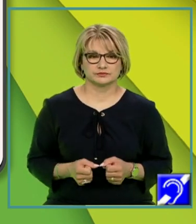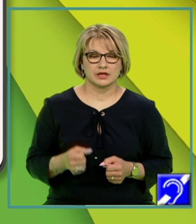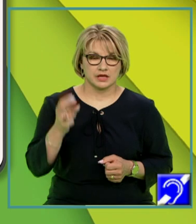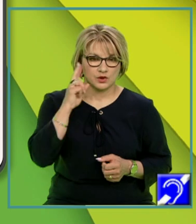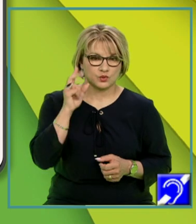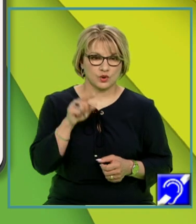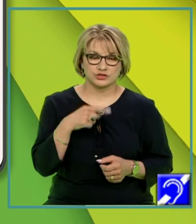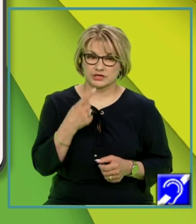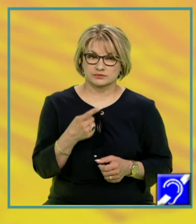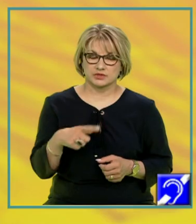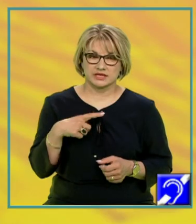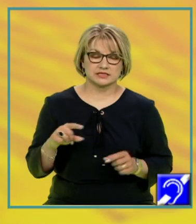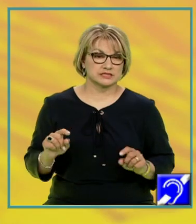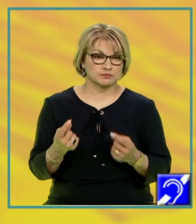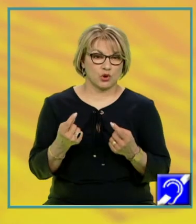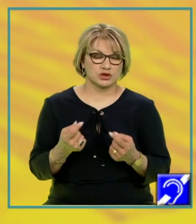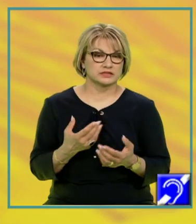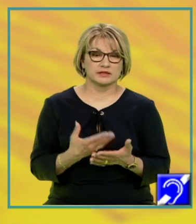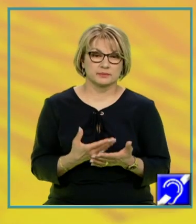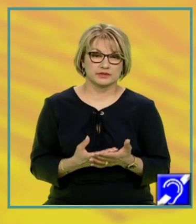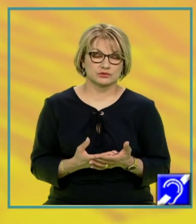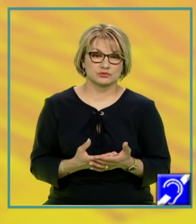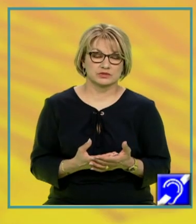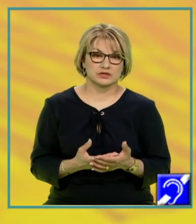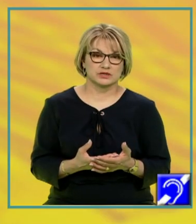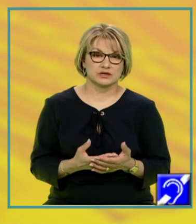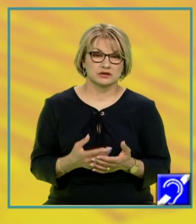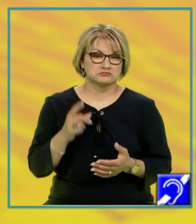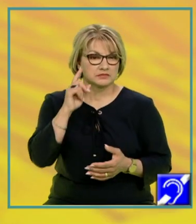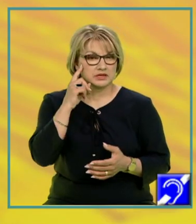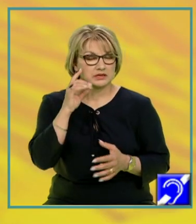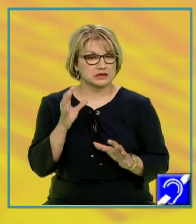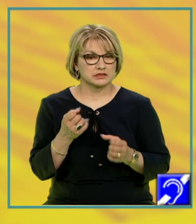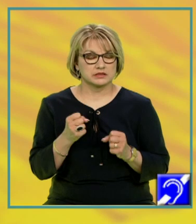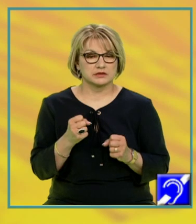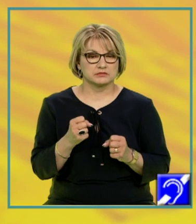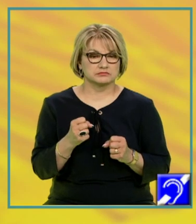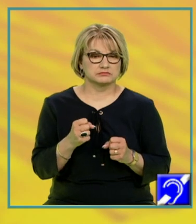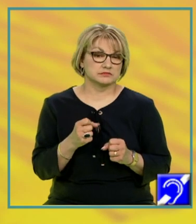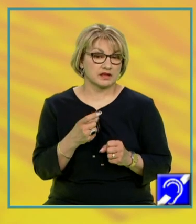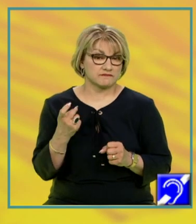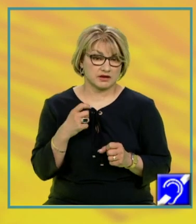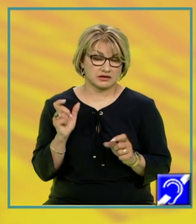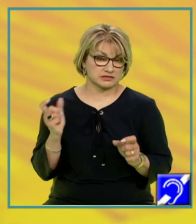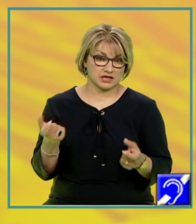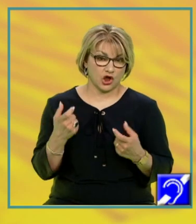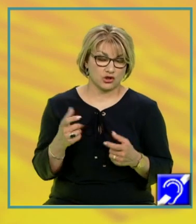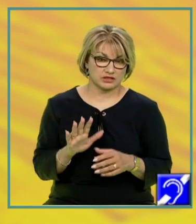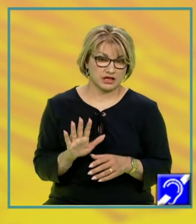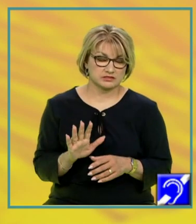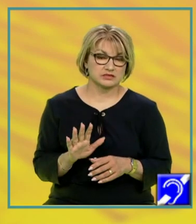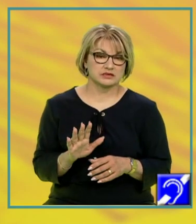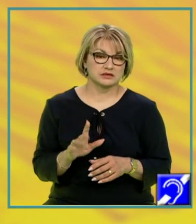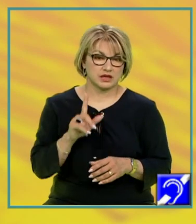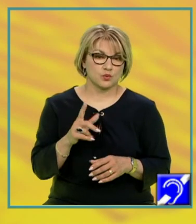Cunoașterea, spune Kant, este sporită pentru că putem gândi, fără contradicție, un corp care nu are niciun fel de